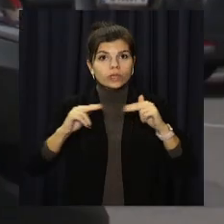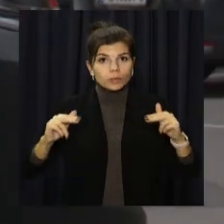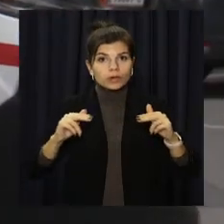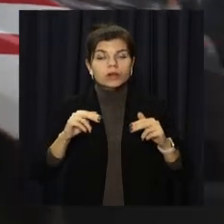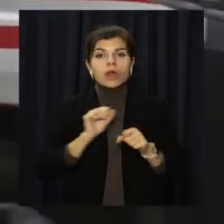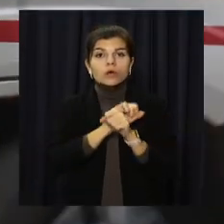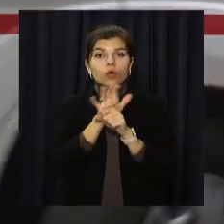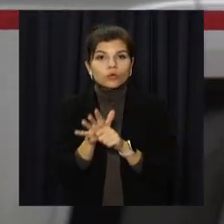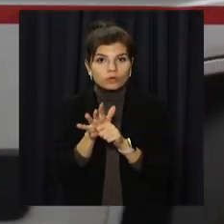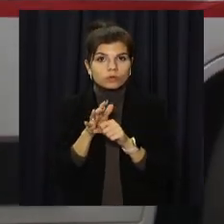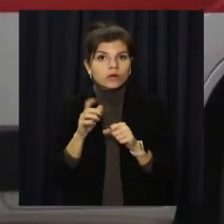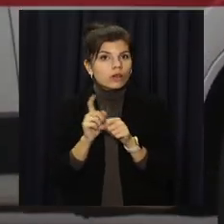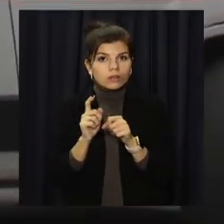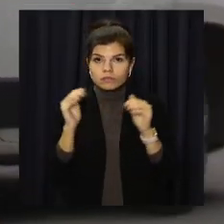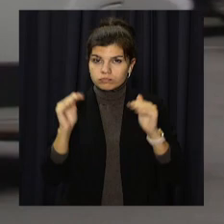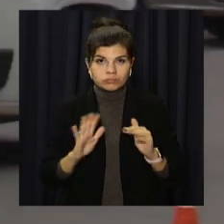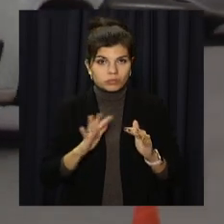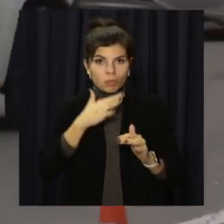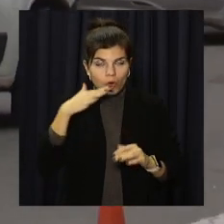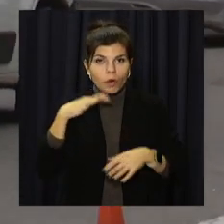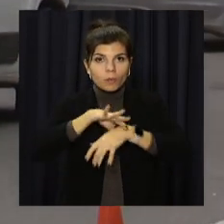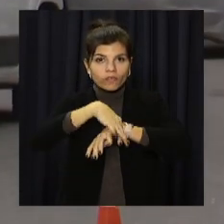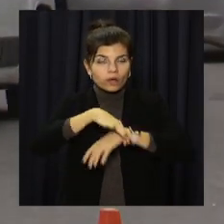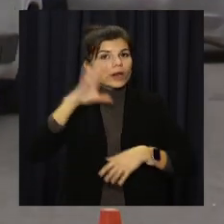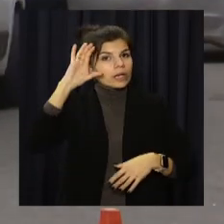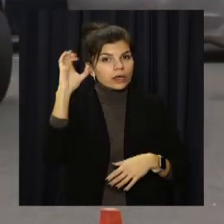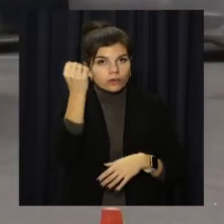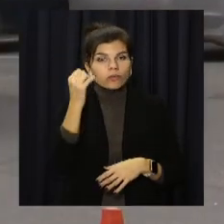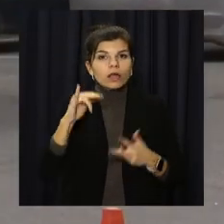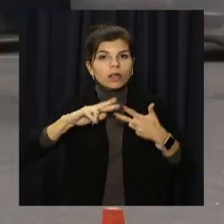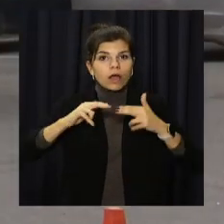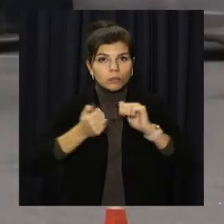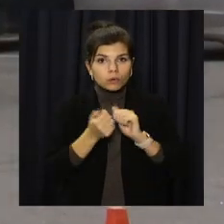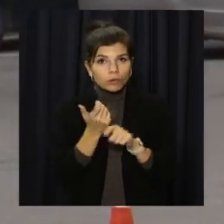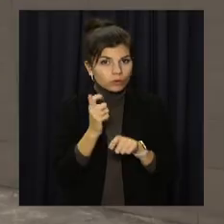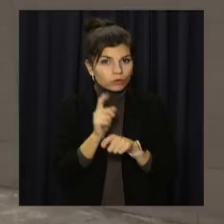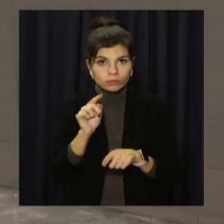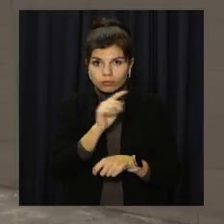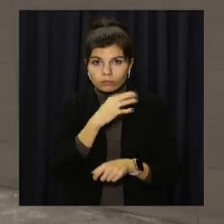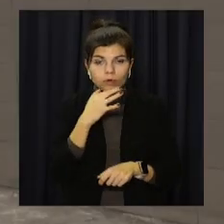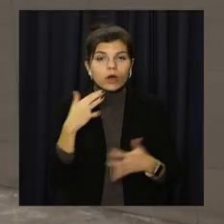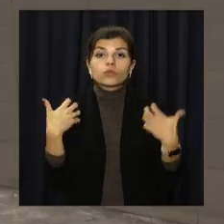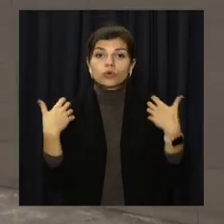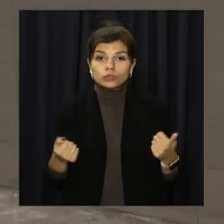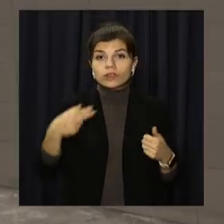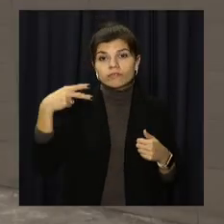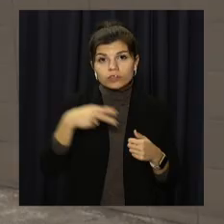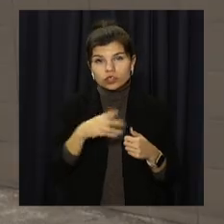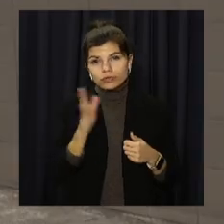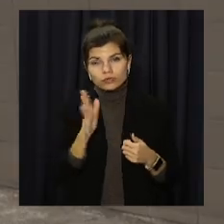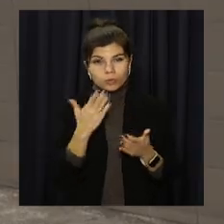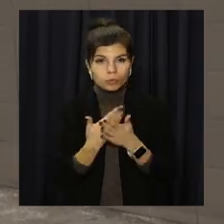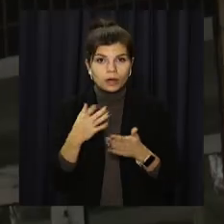Коронавірус не збавляє також темпів у Павлограді, Кривоморозі та Кам'янському. Водночас одужали ще 2 тисячі